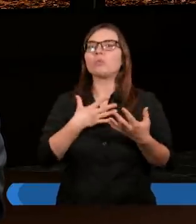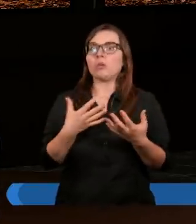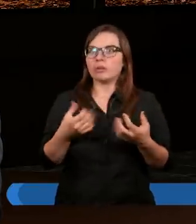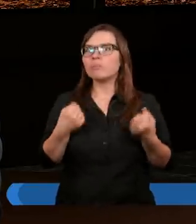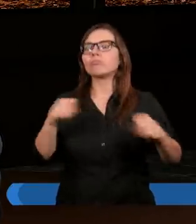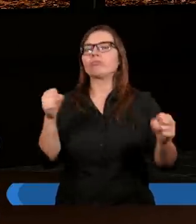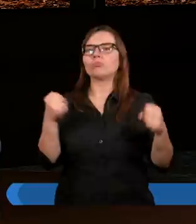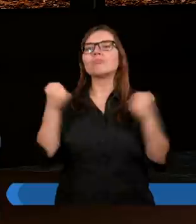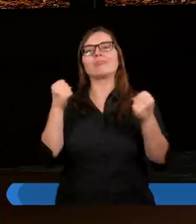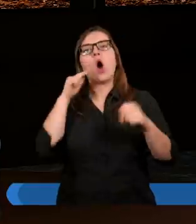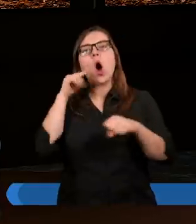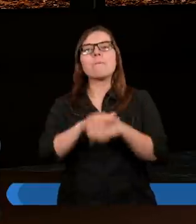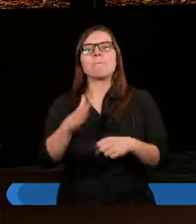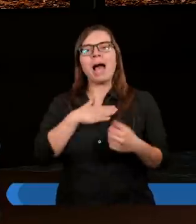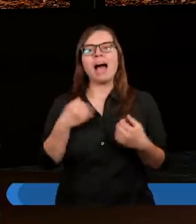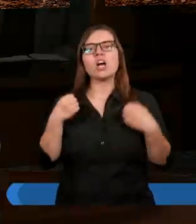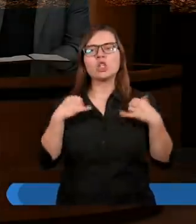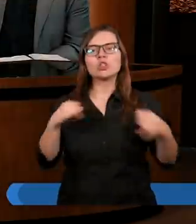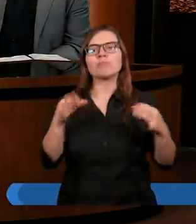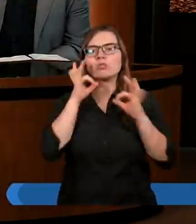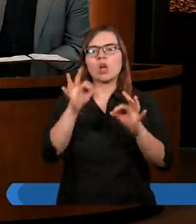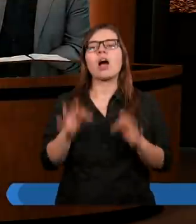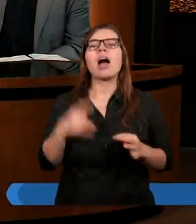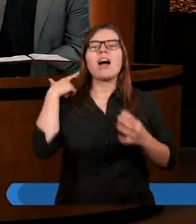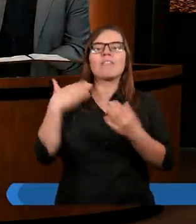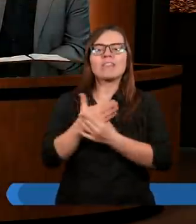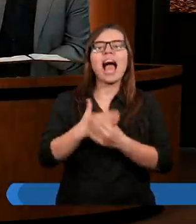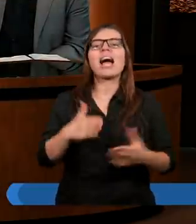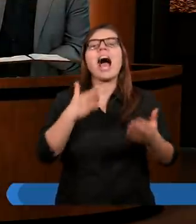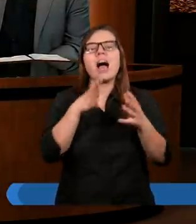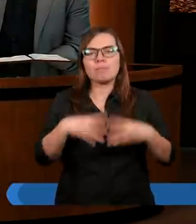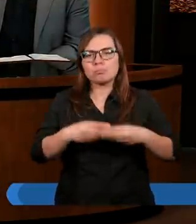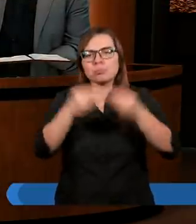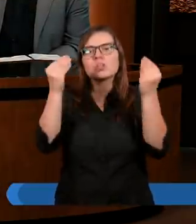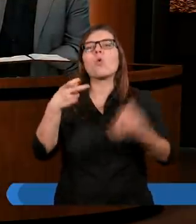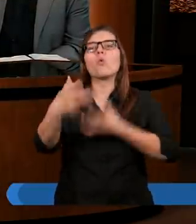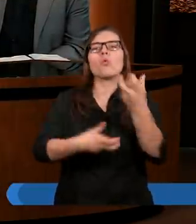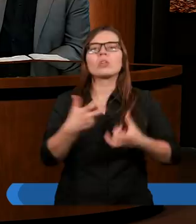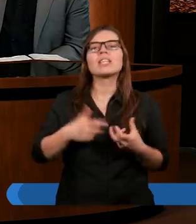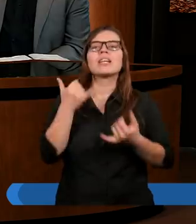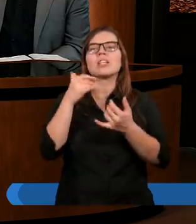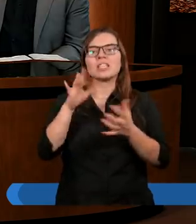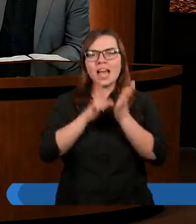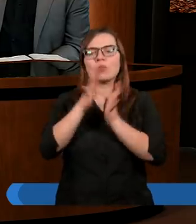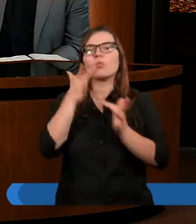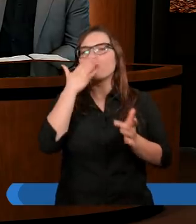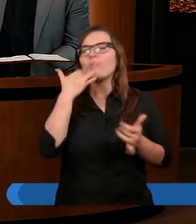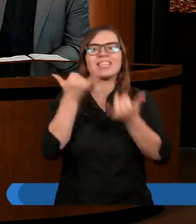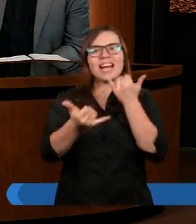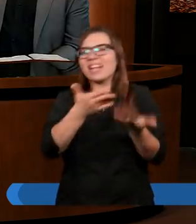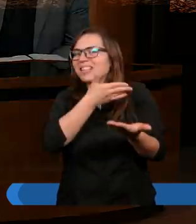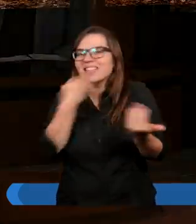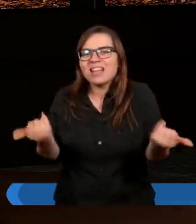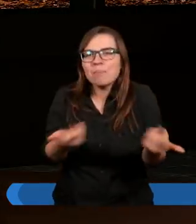otrzymał obietnicę bycia w kresie Boże. ale wiara rodzi uczynki. I sam Jezus Chrystus powiedział, że jeżeli mnie